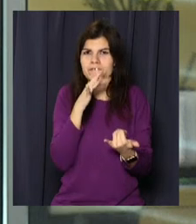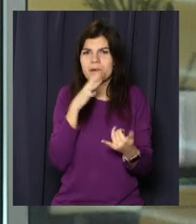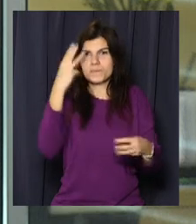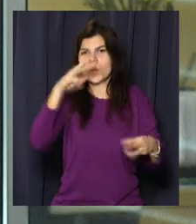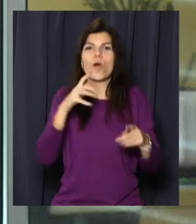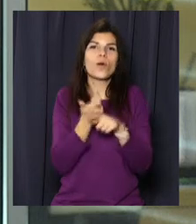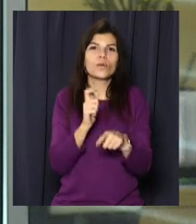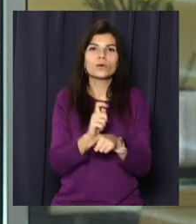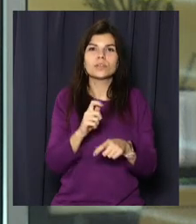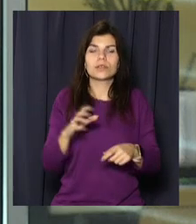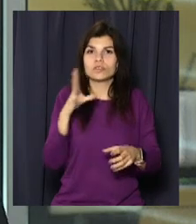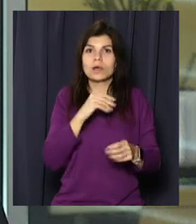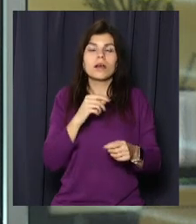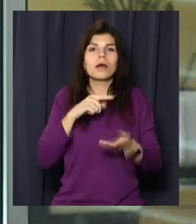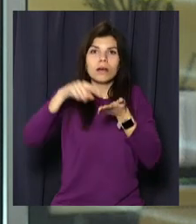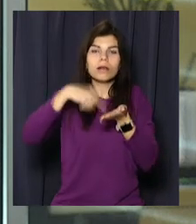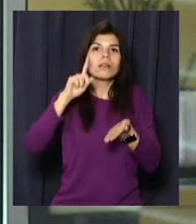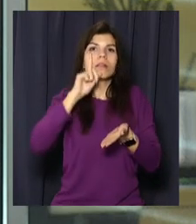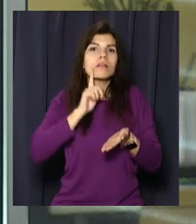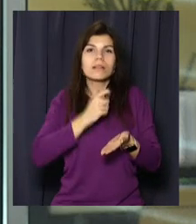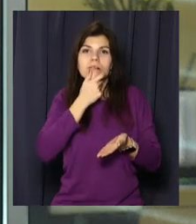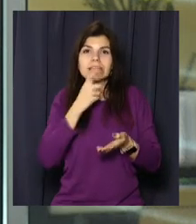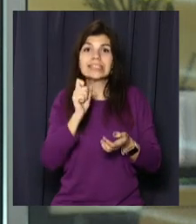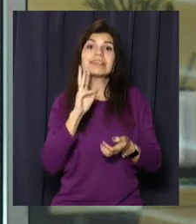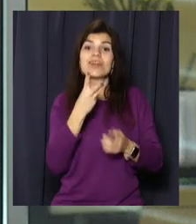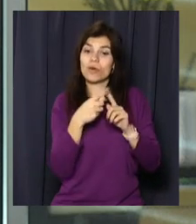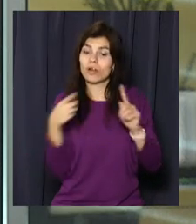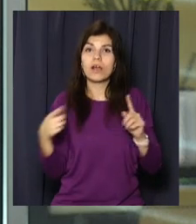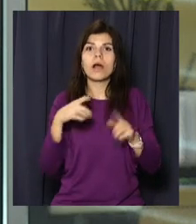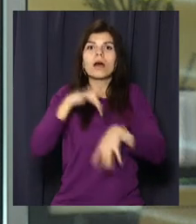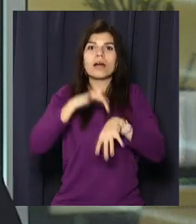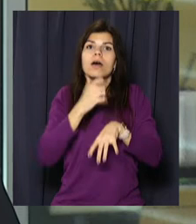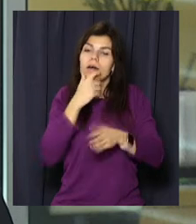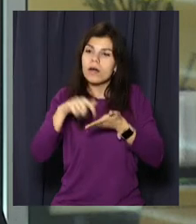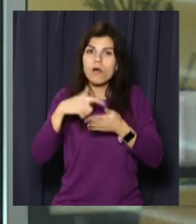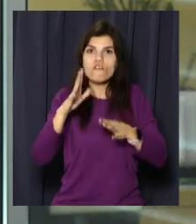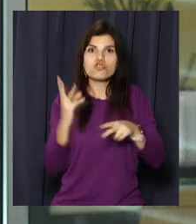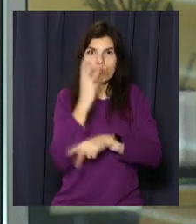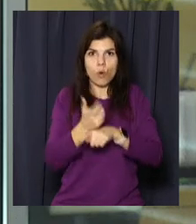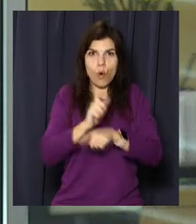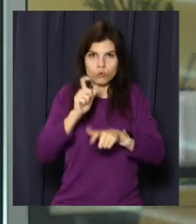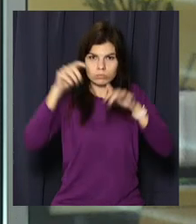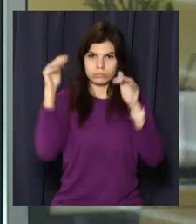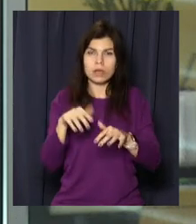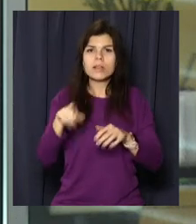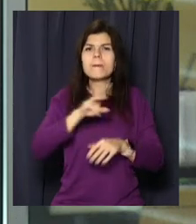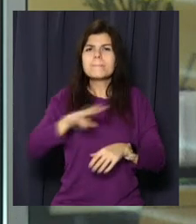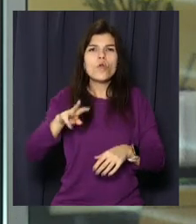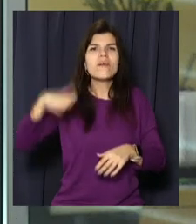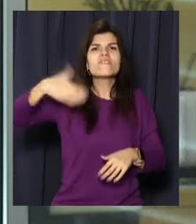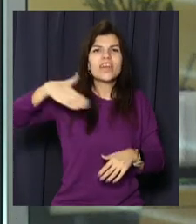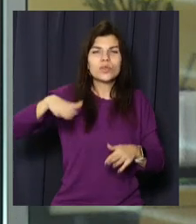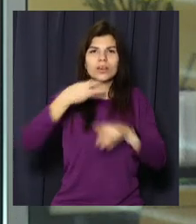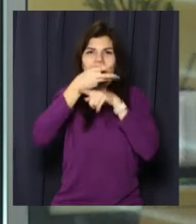найпопулярнішою у світі. За три роки її фоловерів стало втричі більше. Там зібрані мільйони роликів на різноманітні